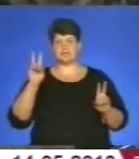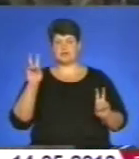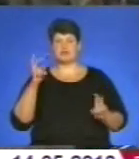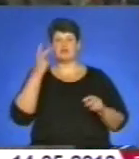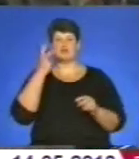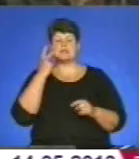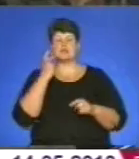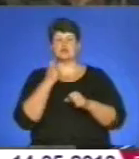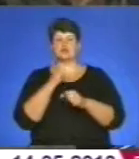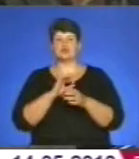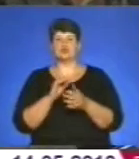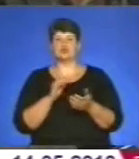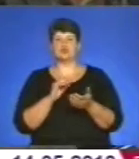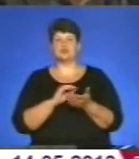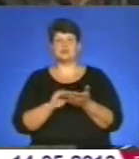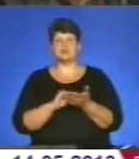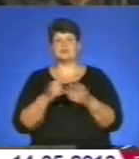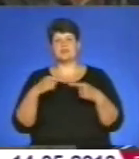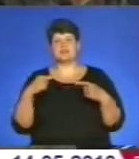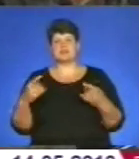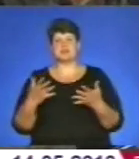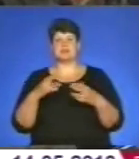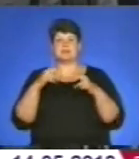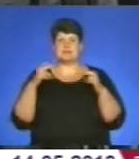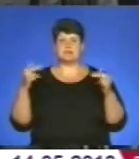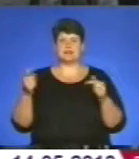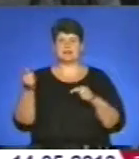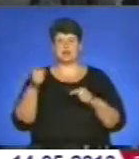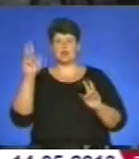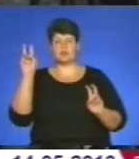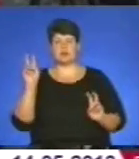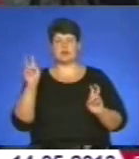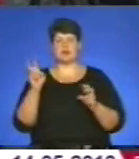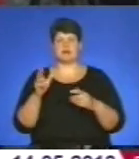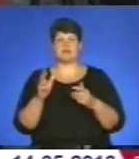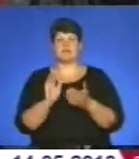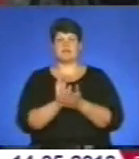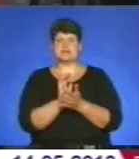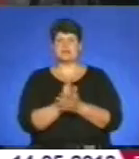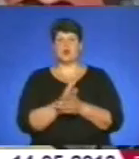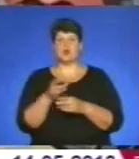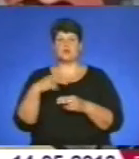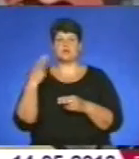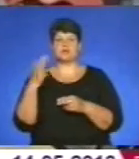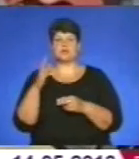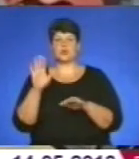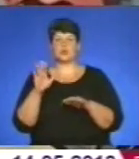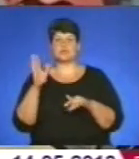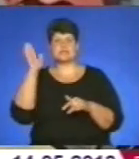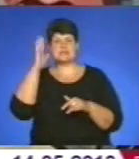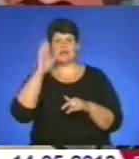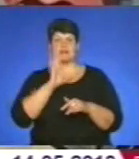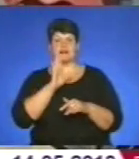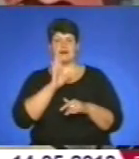інших виданнях. Зокрема, опублікував цикл статей «Замки Тернопілля» у газеті «Русалка Дністрова». Василь Бурма – учасник всеукраїнських і